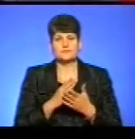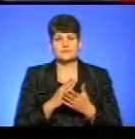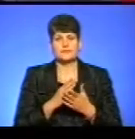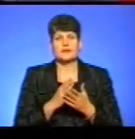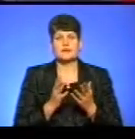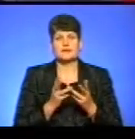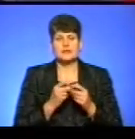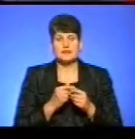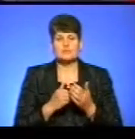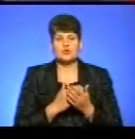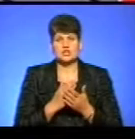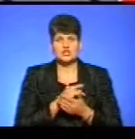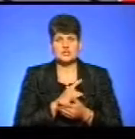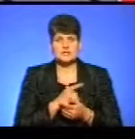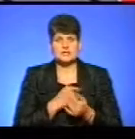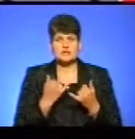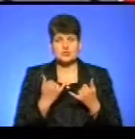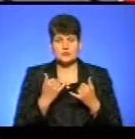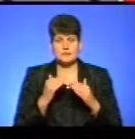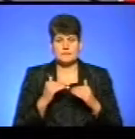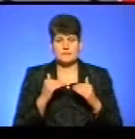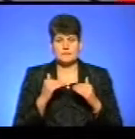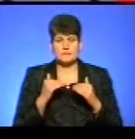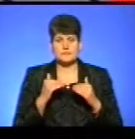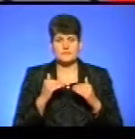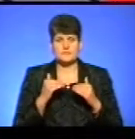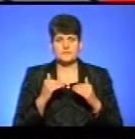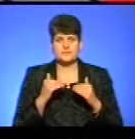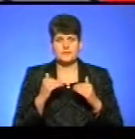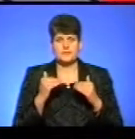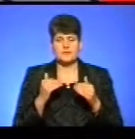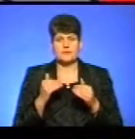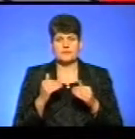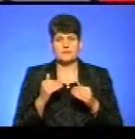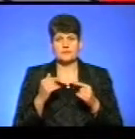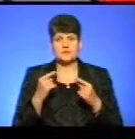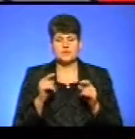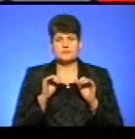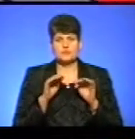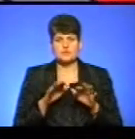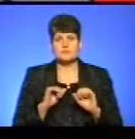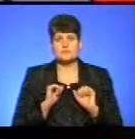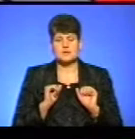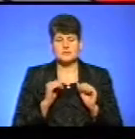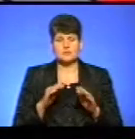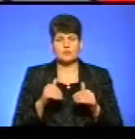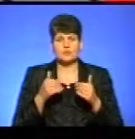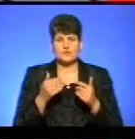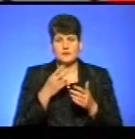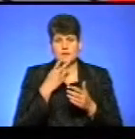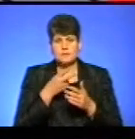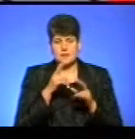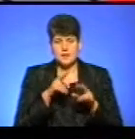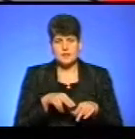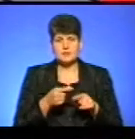жаль, політичних сил, якісь сьогодні піднімають голови в реванчистський спосіб, намагаючись запропонувати перегляд цього